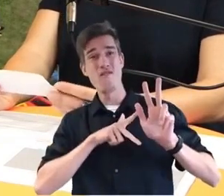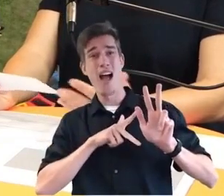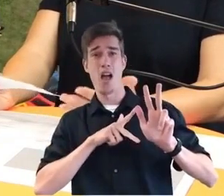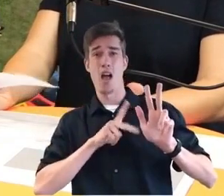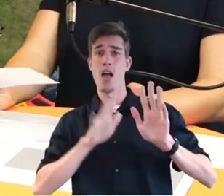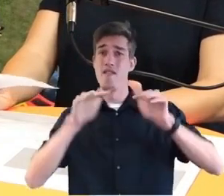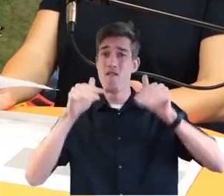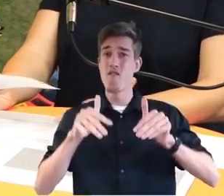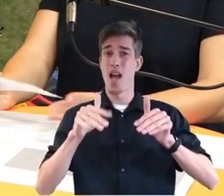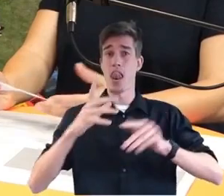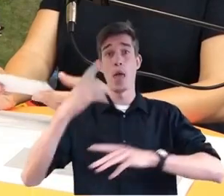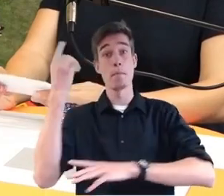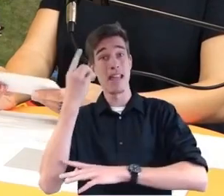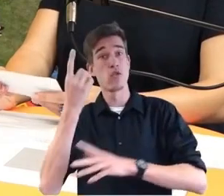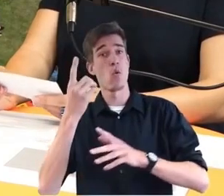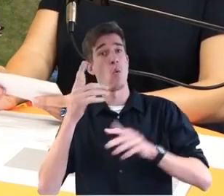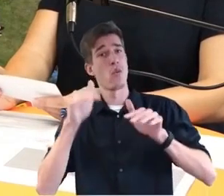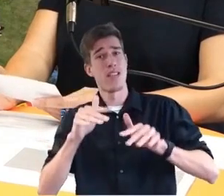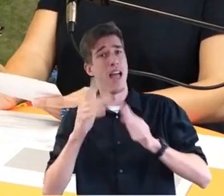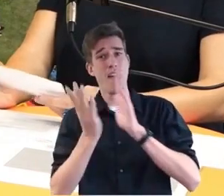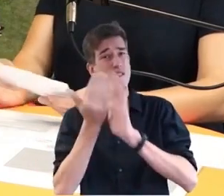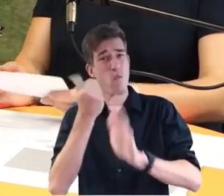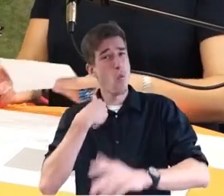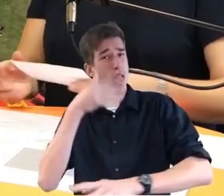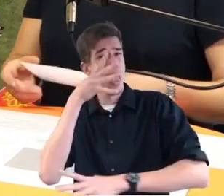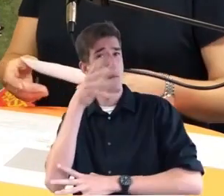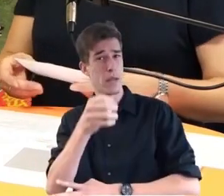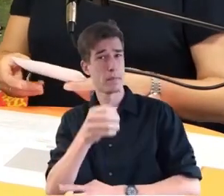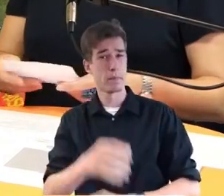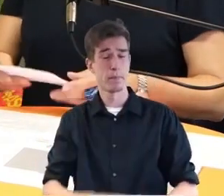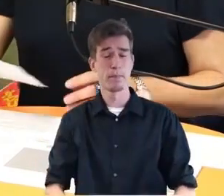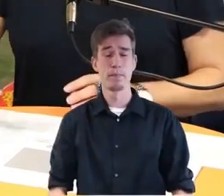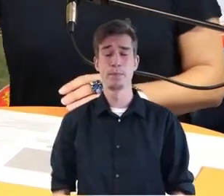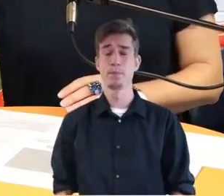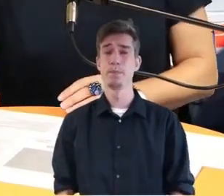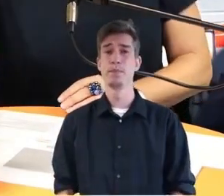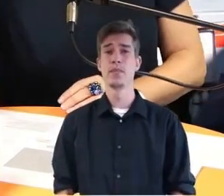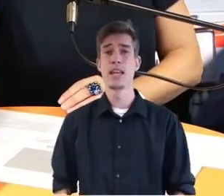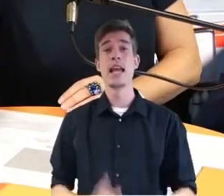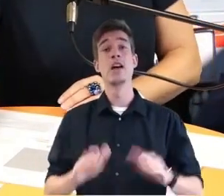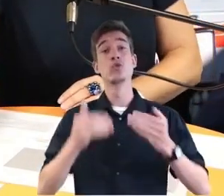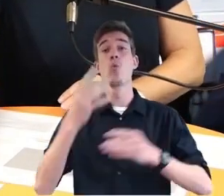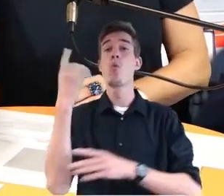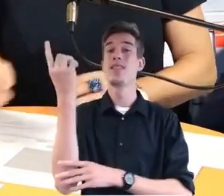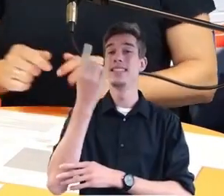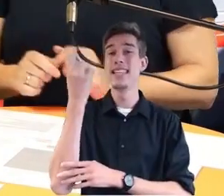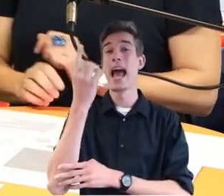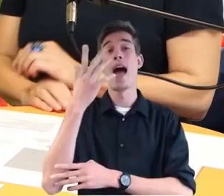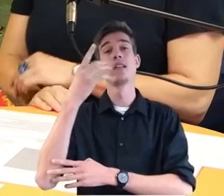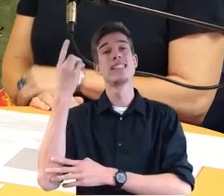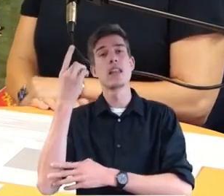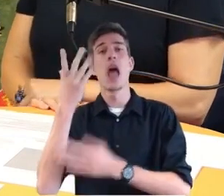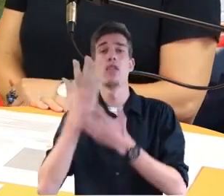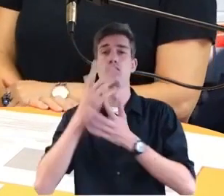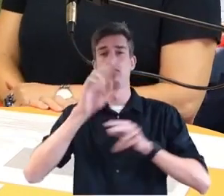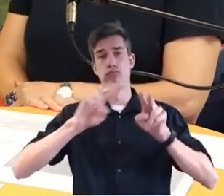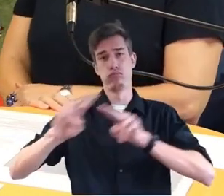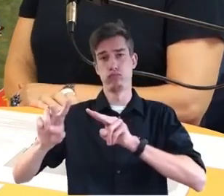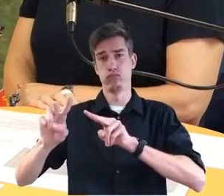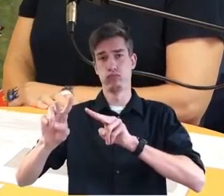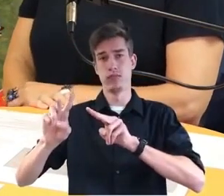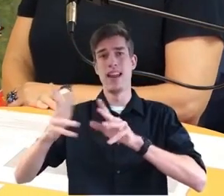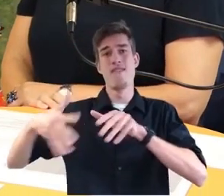Bedrohung vorliegt? Wir unterscheiden hier verschiedene Sirenen-Signale. Und das Sirenen-Signal, was Sie in der Fläche am